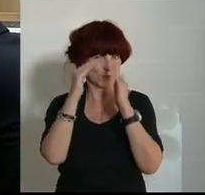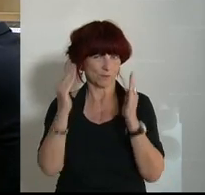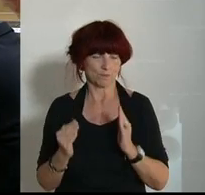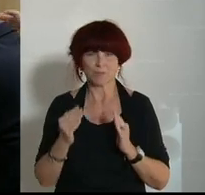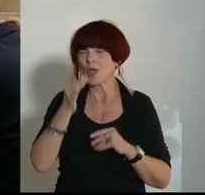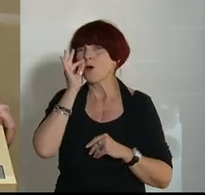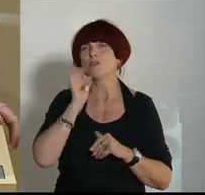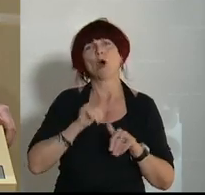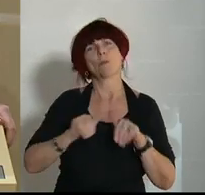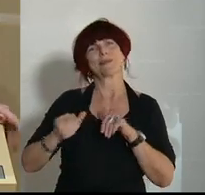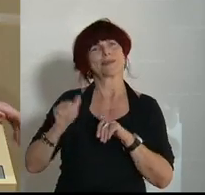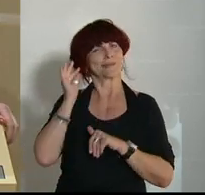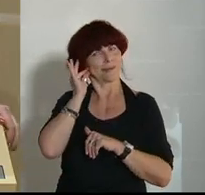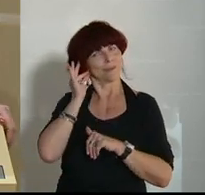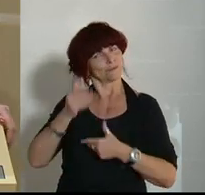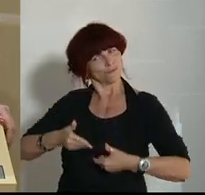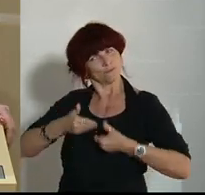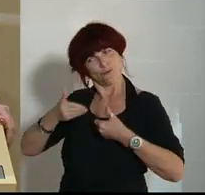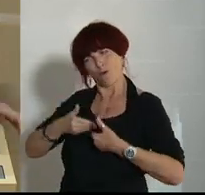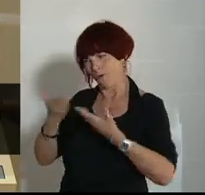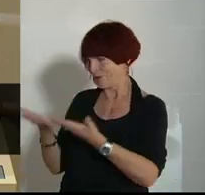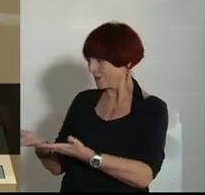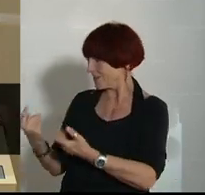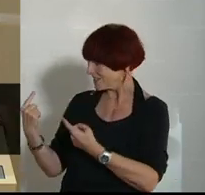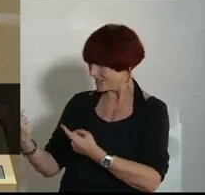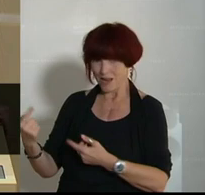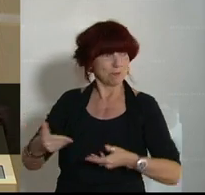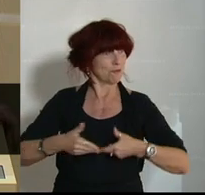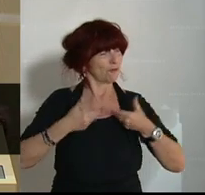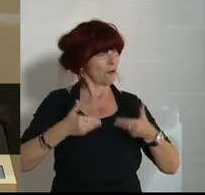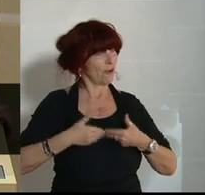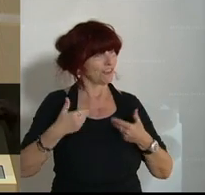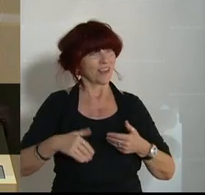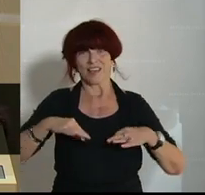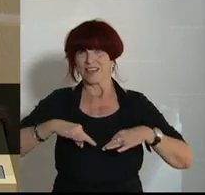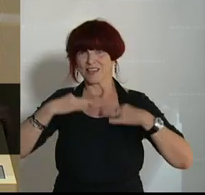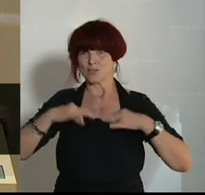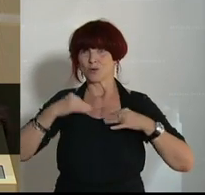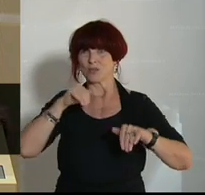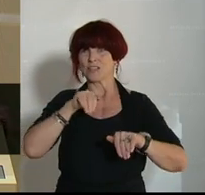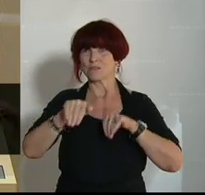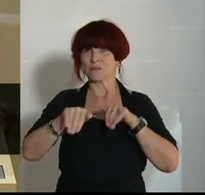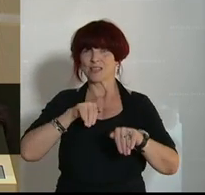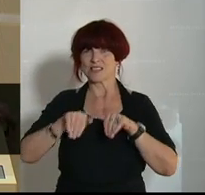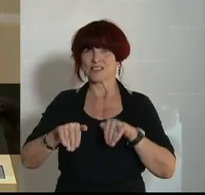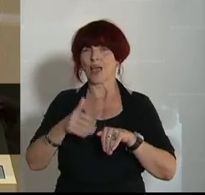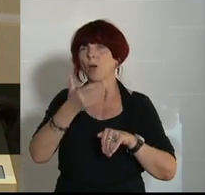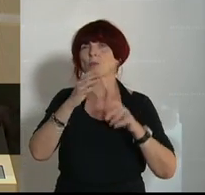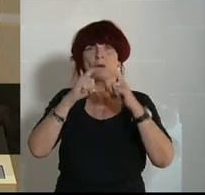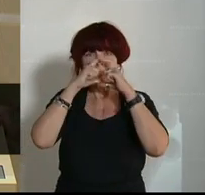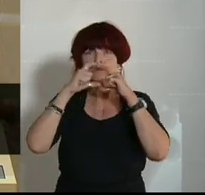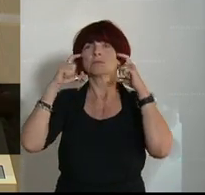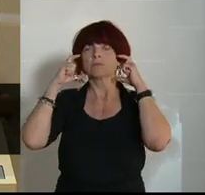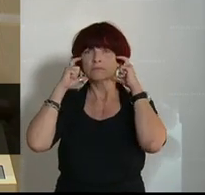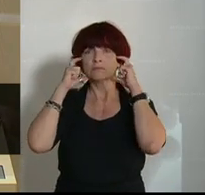Frau Ministerin, es ist sehr erfreulich, dass Sie sich freuen, wenn das Gesundheitsministerium den Mund-Nasen-Schutz für die Mitarbeiter in